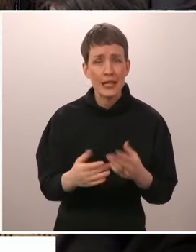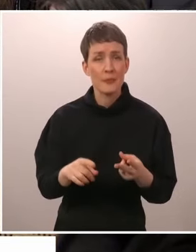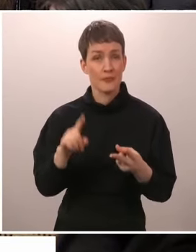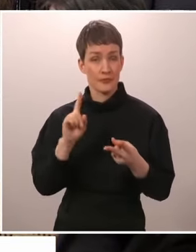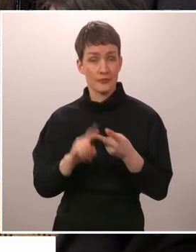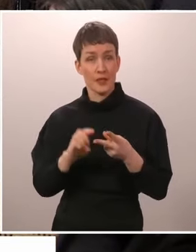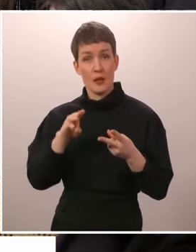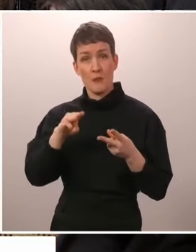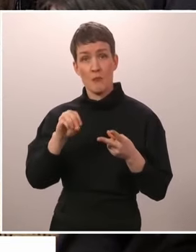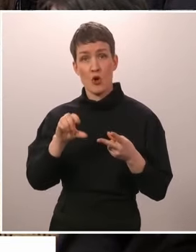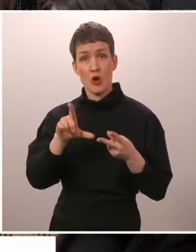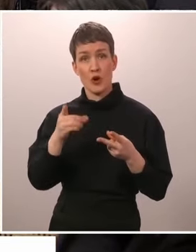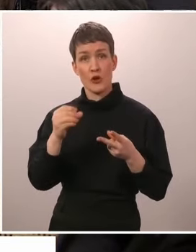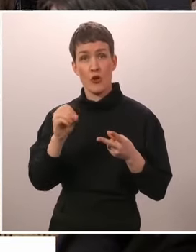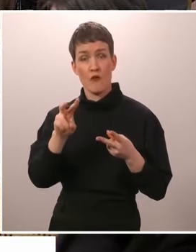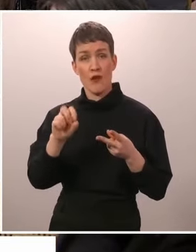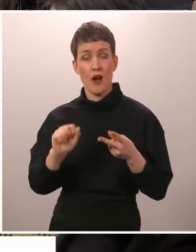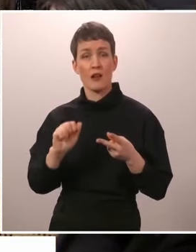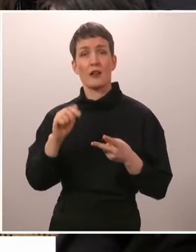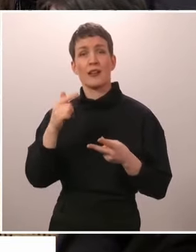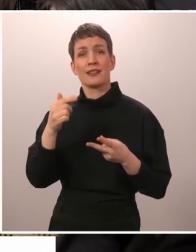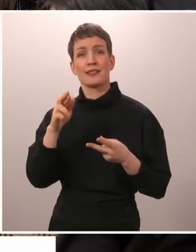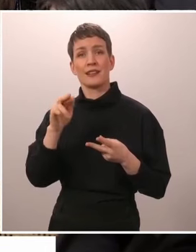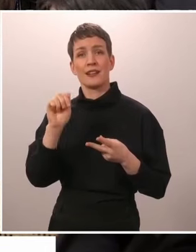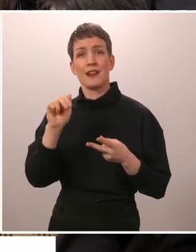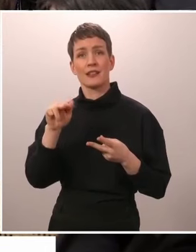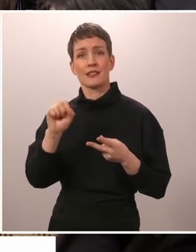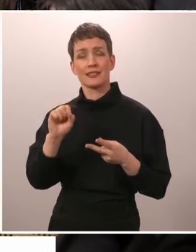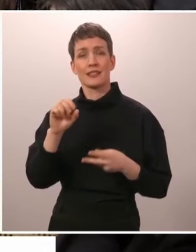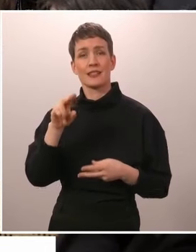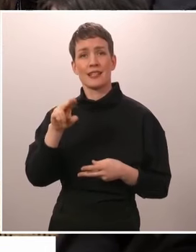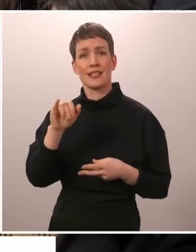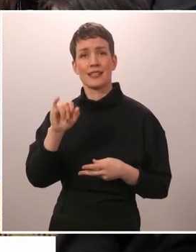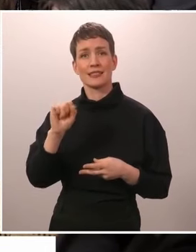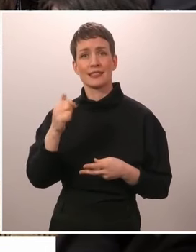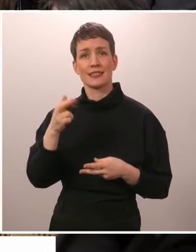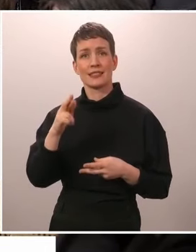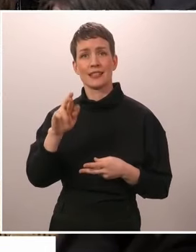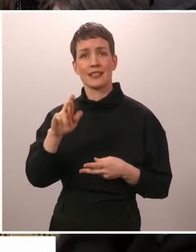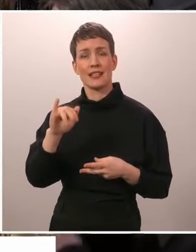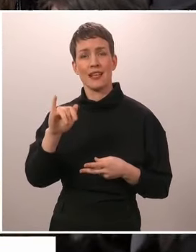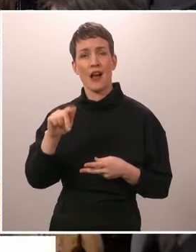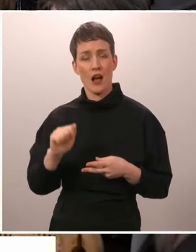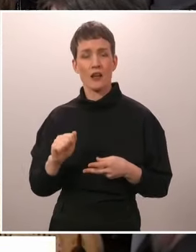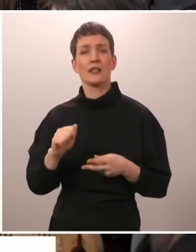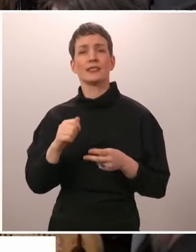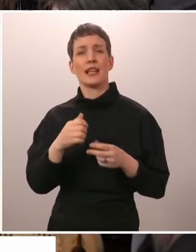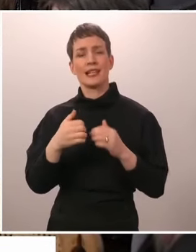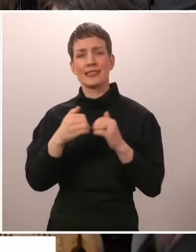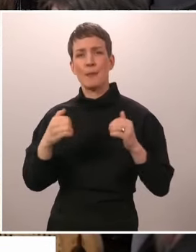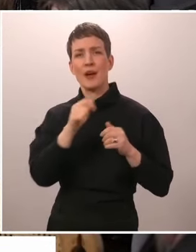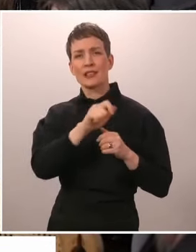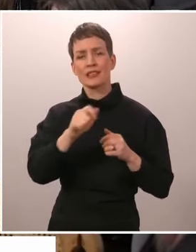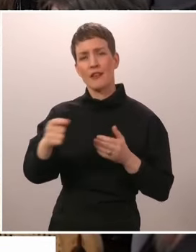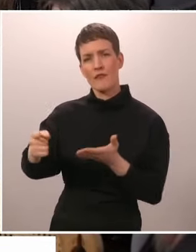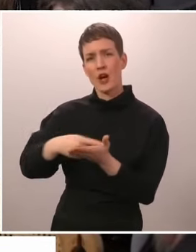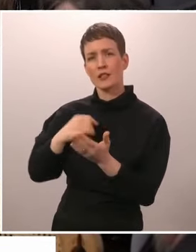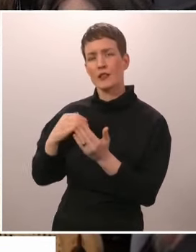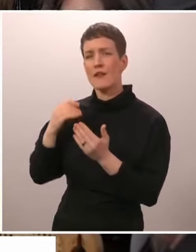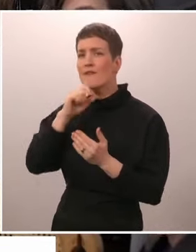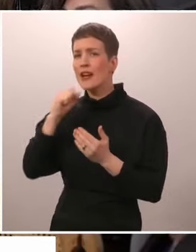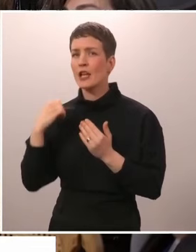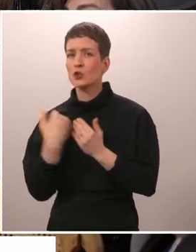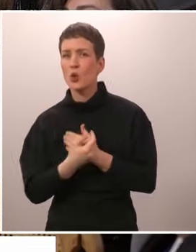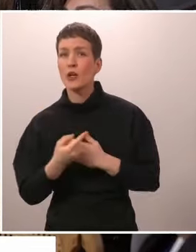Transnitriassa nämä separatistialueen johto vaati tällä viikolla niin sanotusti suojelua Venäjältä. Niin onko tässä riskinä, että